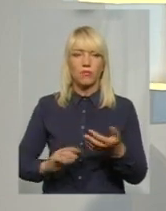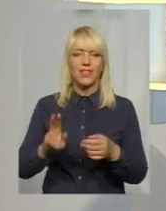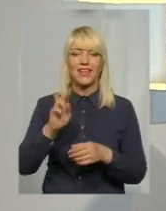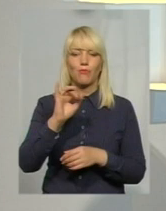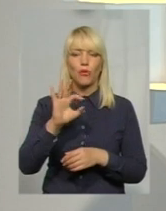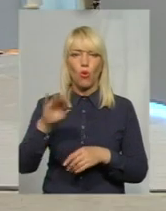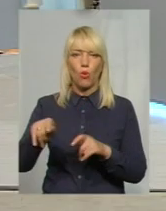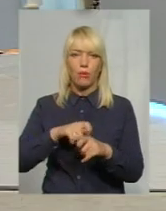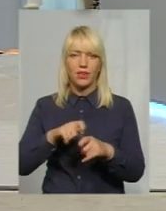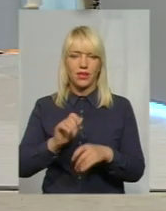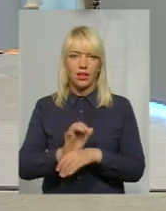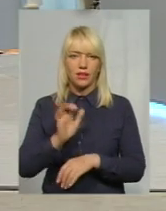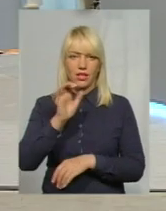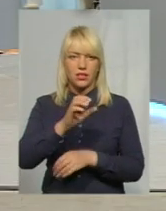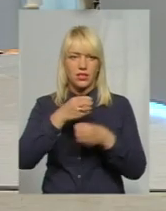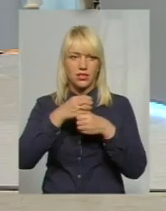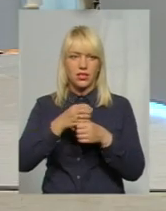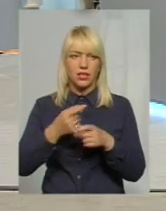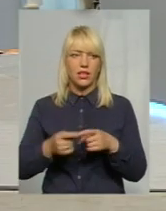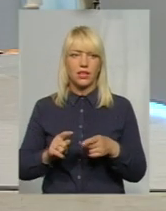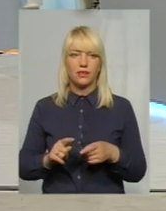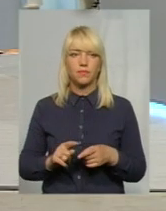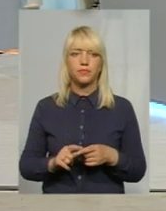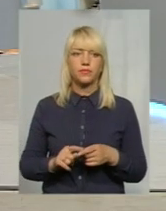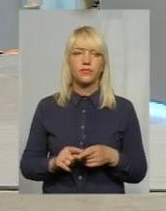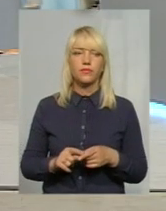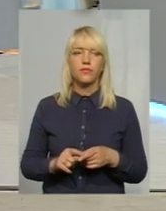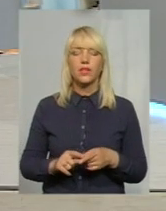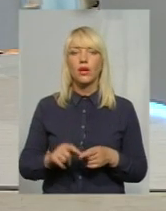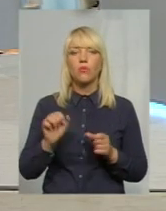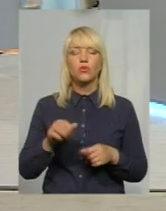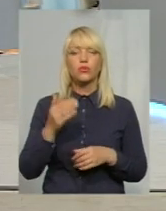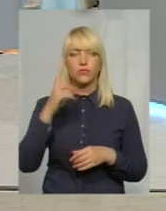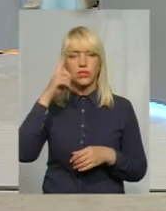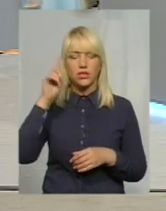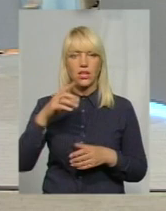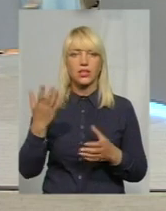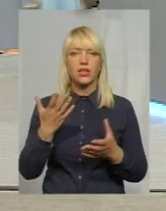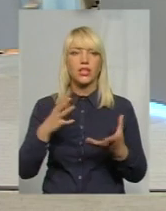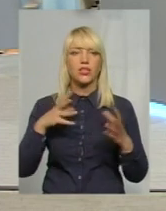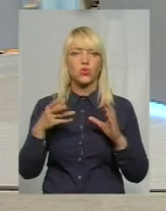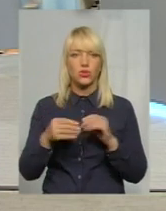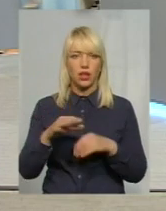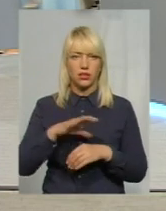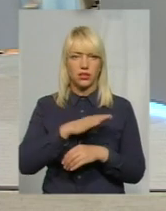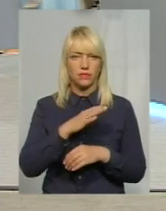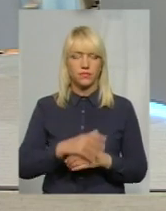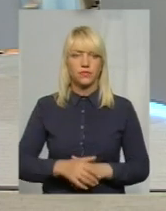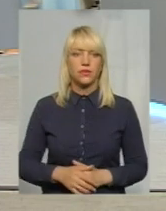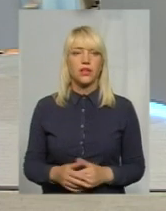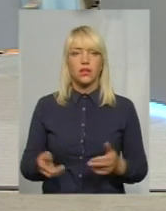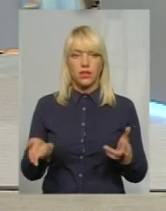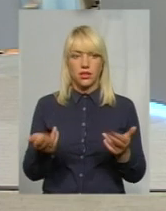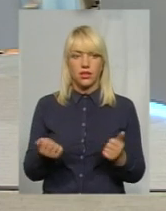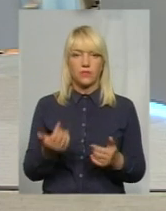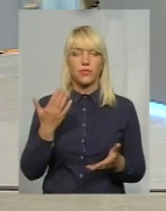надіслали. Це, до речі, підрозділ управління Держпродспоживслужби? Можливо, Ви знаєте, і результати вже є? Так,